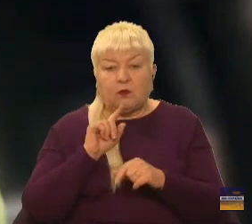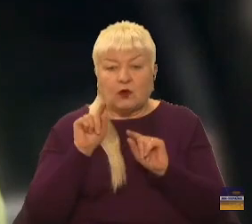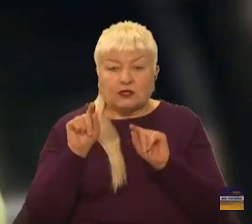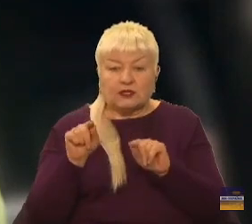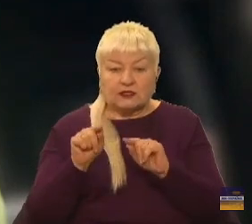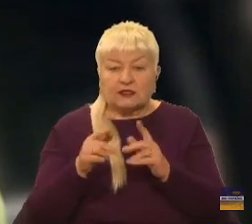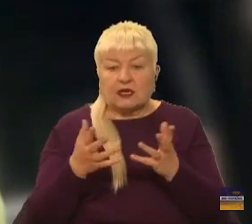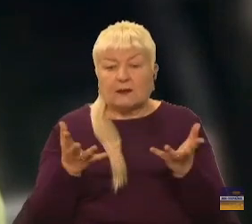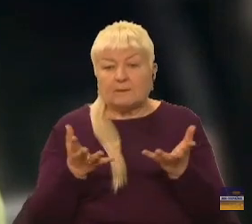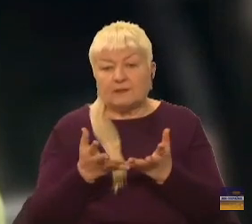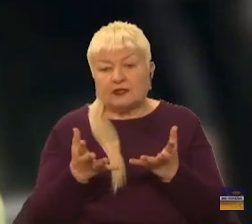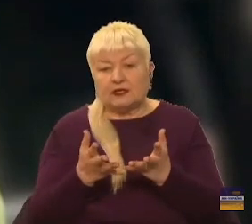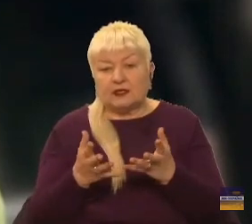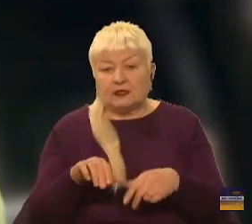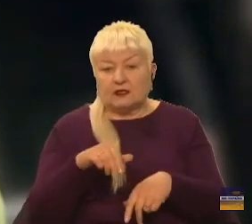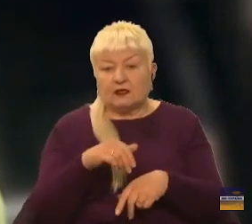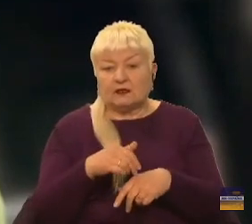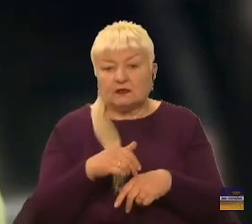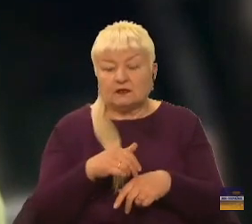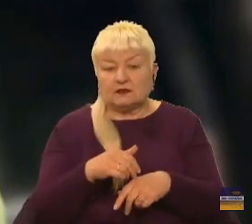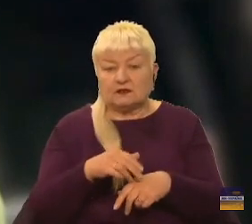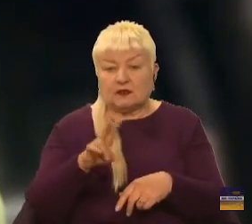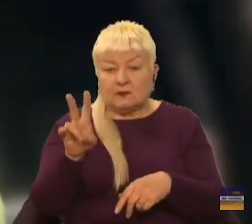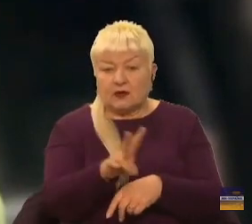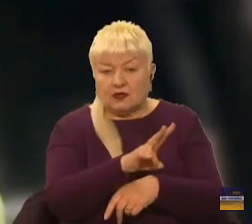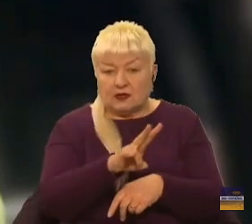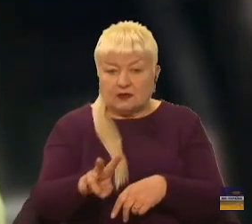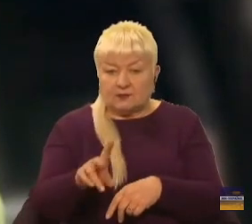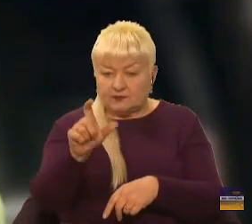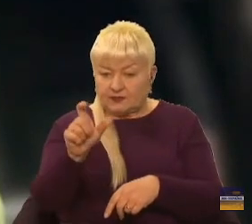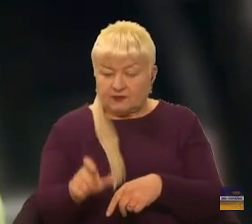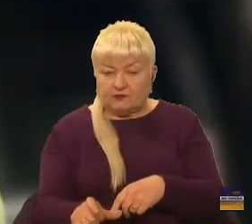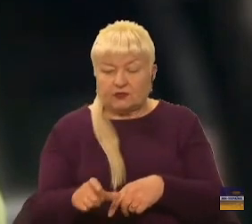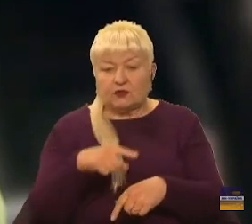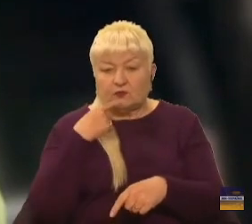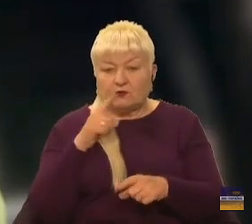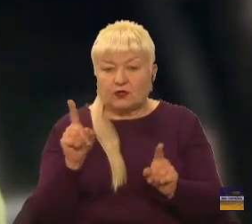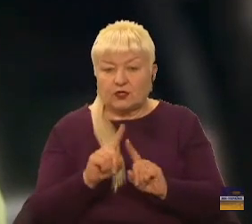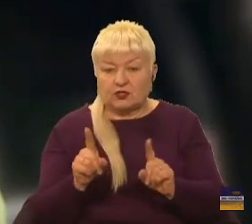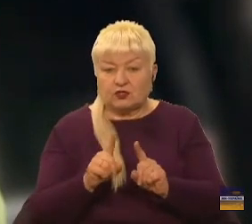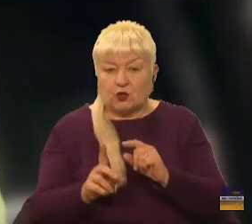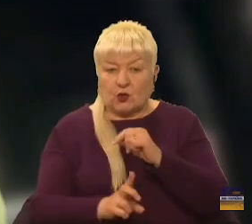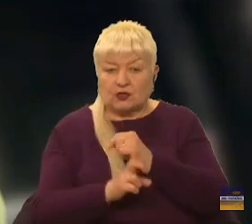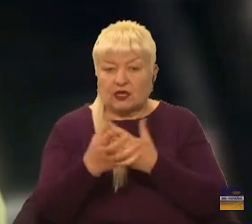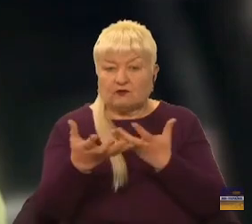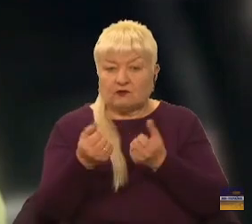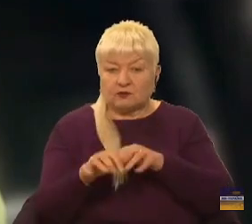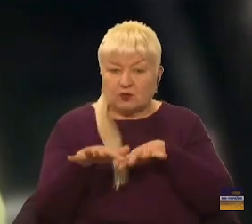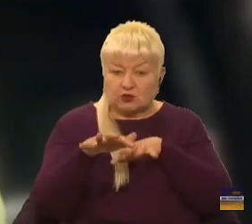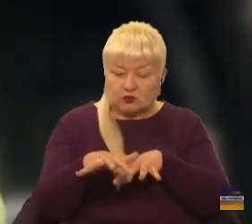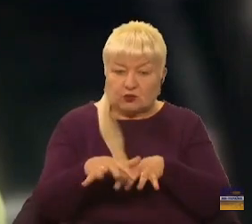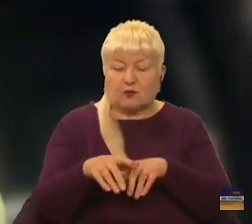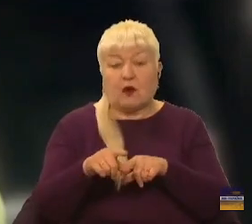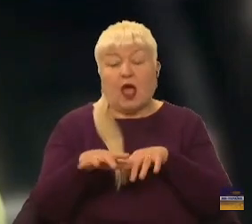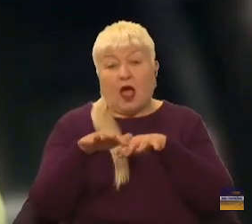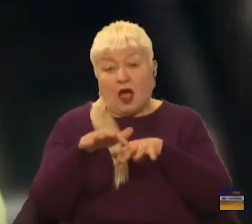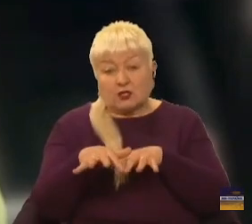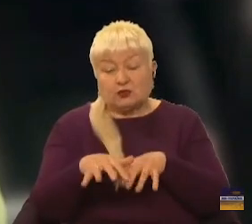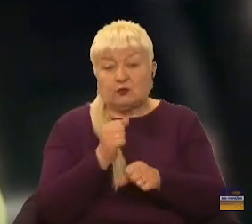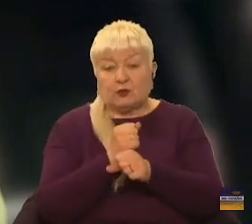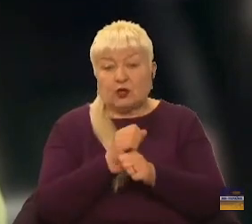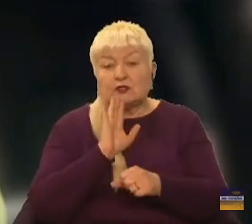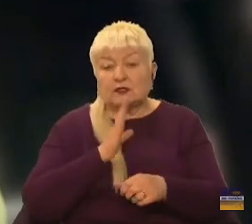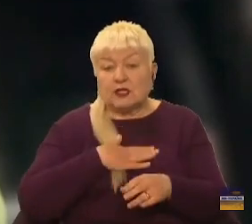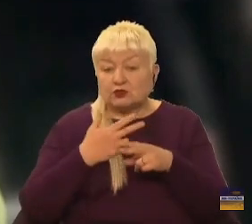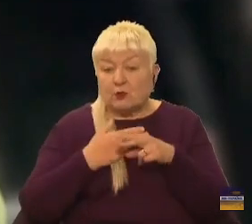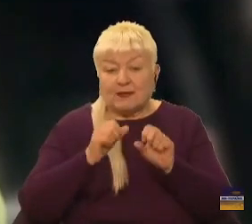якийсь митрополит погрожує, що Лавру візьмуть штурмом, штурмом беруть нашу беззахисну комісію, яка складається